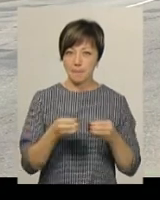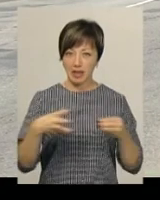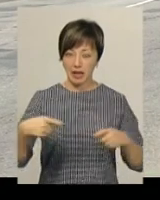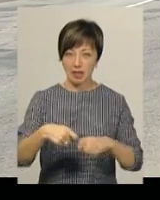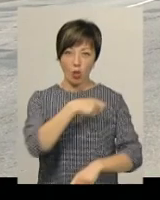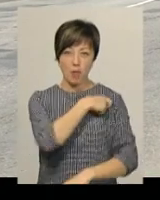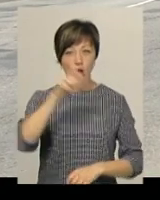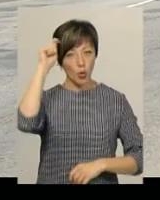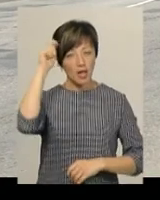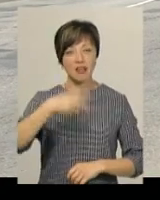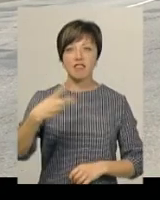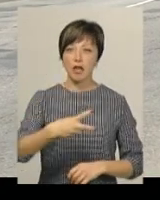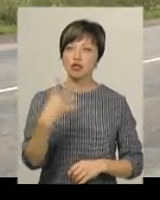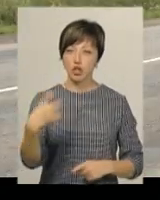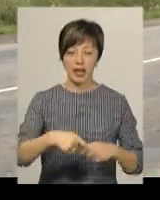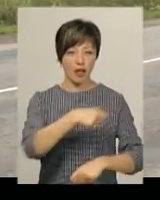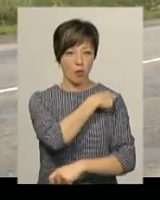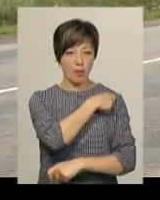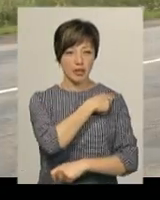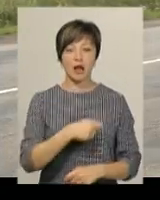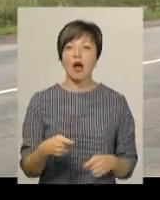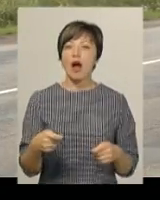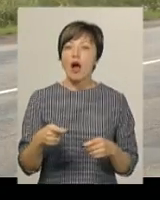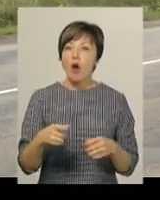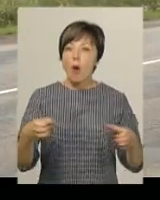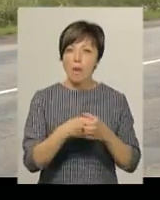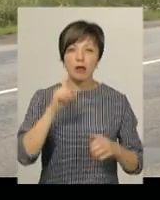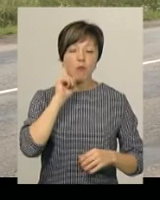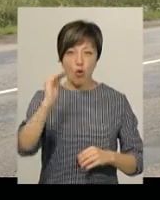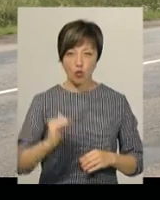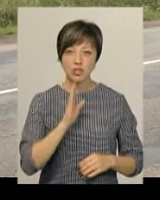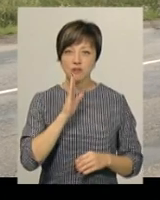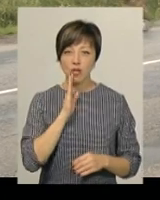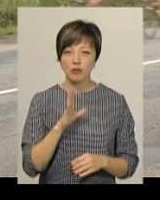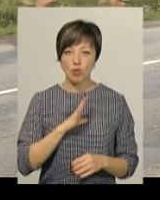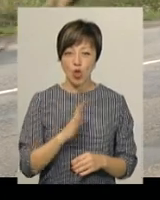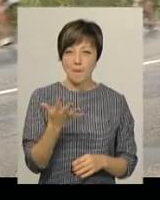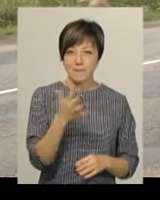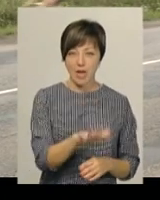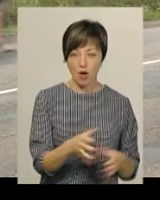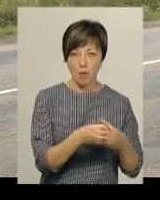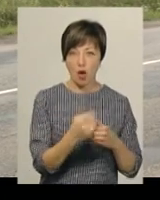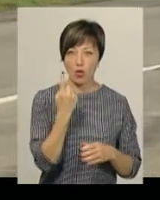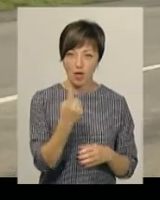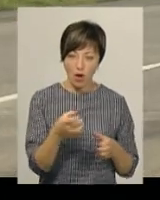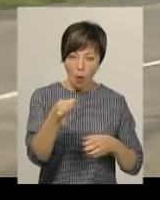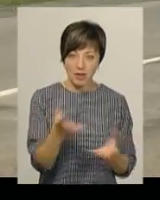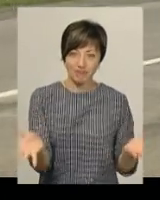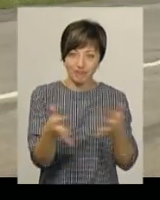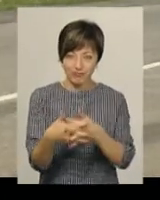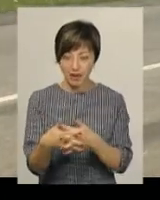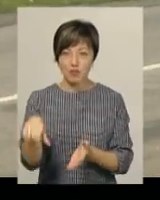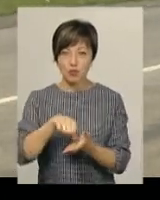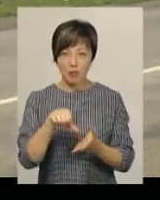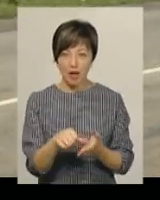кілометрів, юнаки – 24. Команд «Молодших дівчат», які стартують почергово, було п'ять. Це і команди однієї області, і міксовані, за які